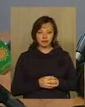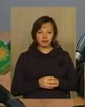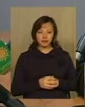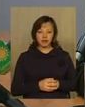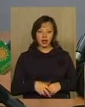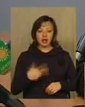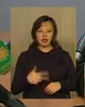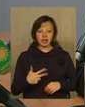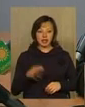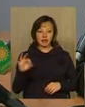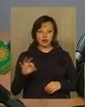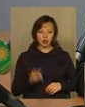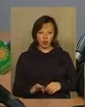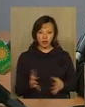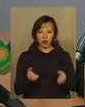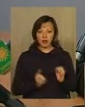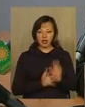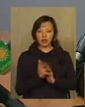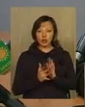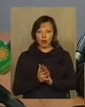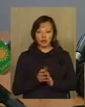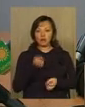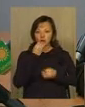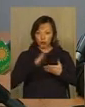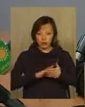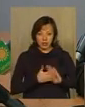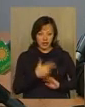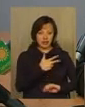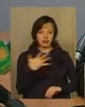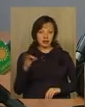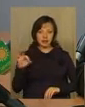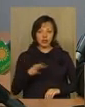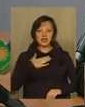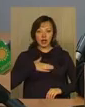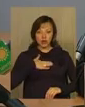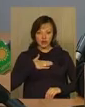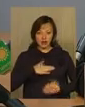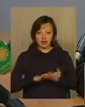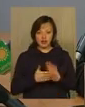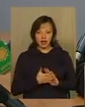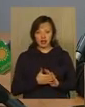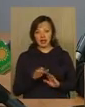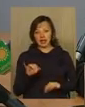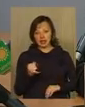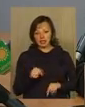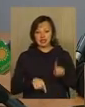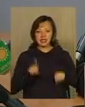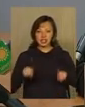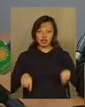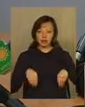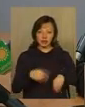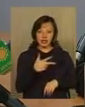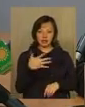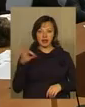30% із отриманих сходів в доброму стані, 35% задовільний стан і слабкі зріжені посіви